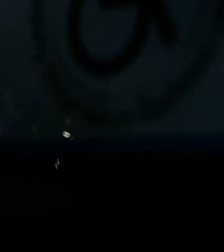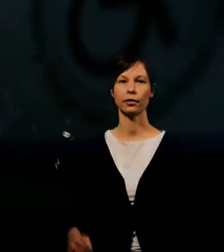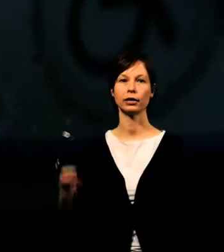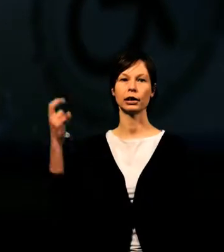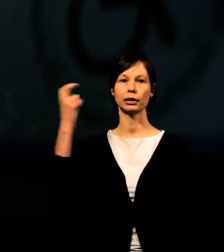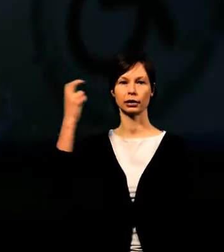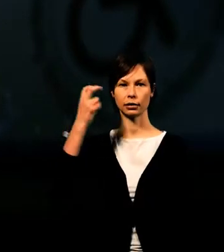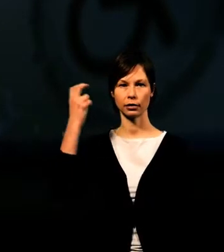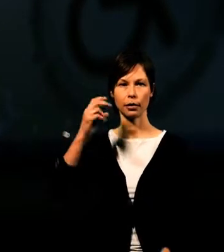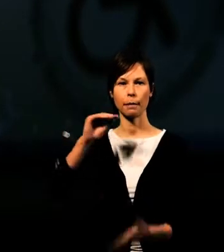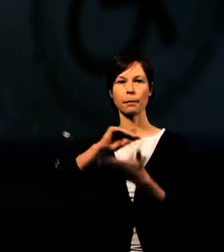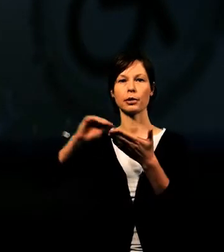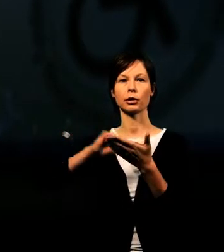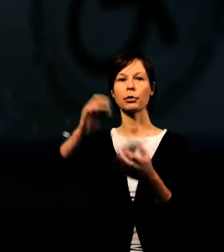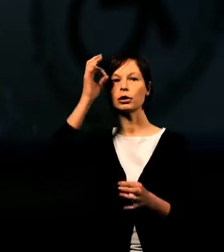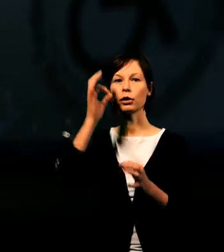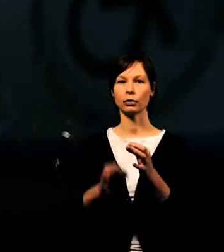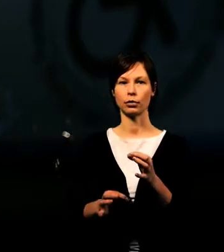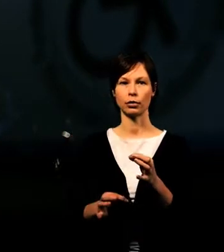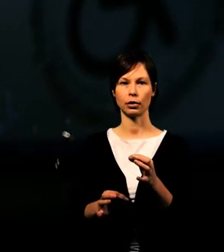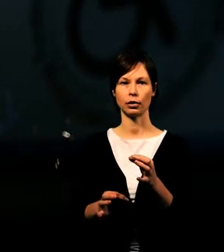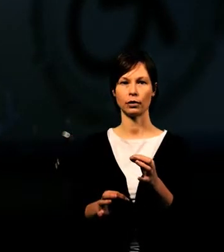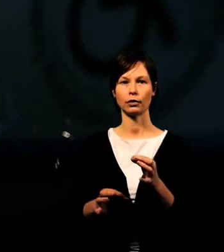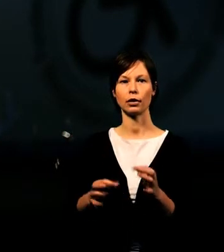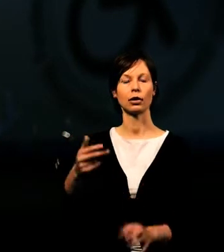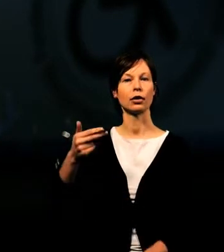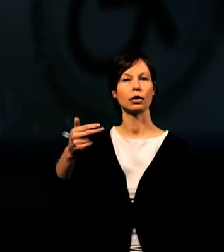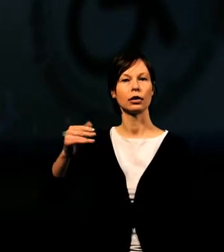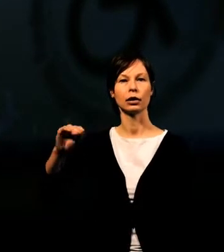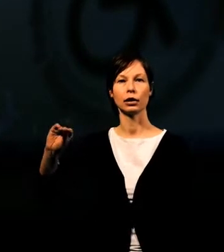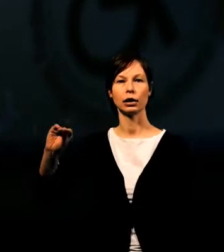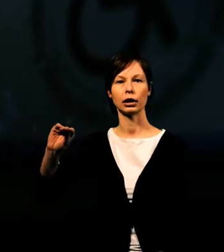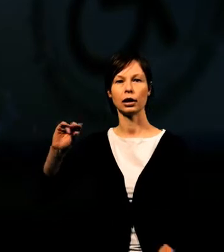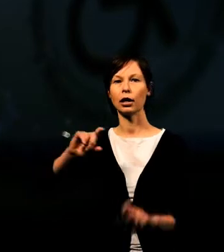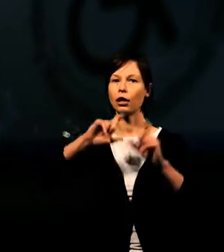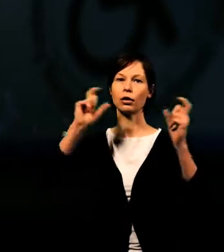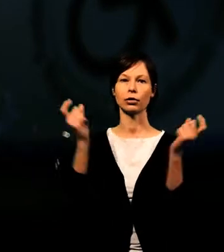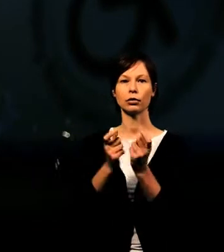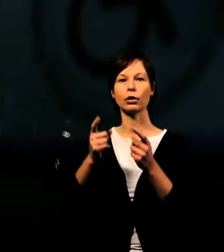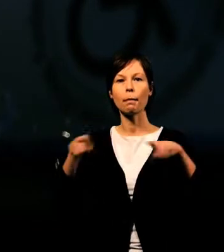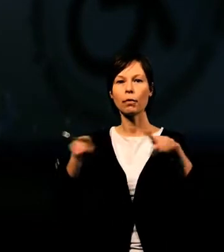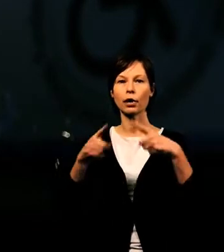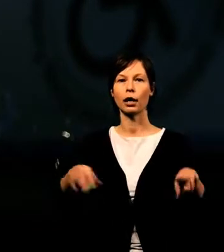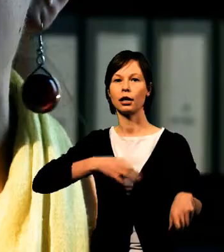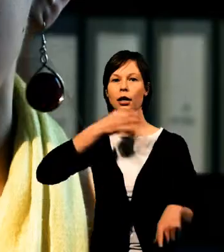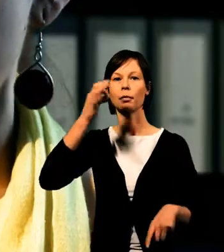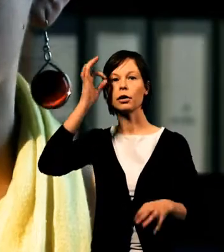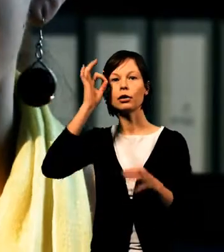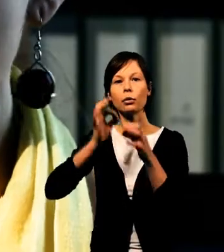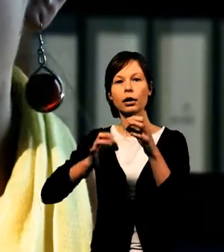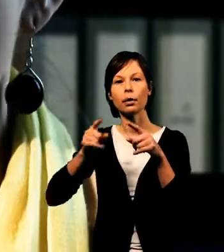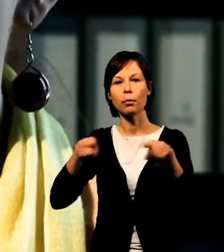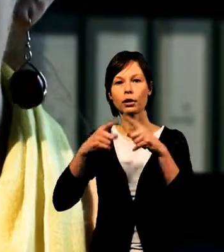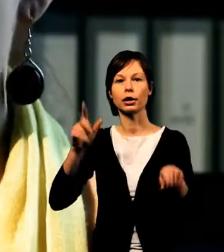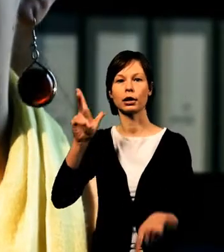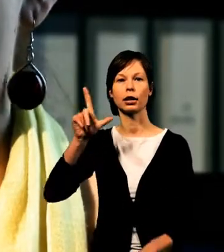zainteresowania. Jeśli podajemy nasze zainteresowania, spróbujmy je uszczegółowić. Nie piszmy muzyka. Możemy na przykład napisać